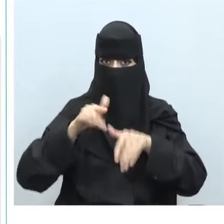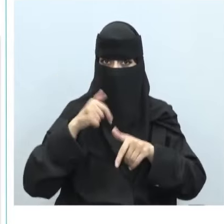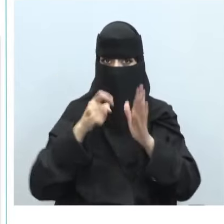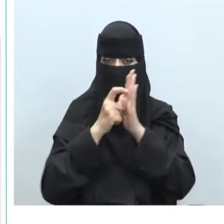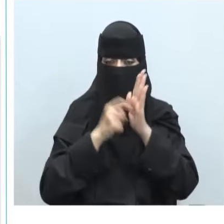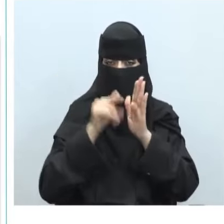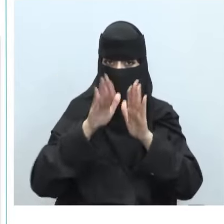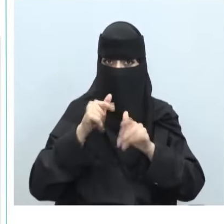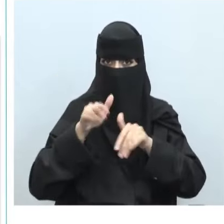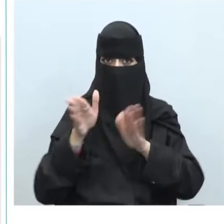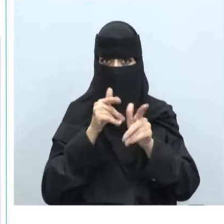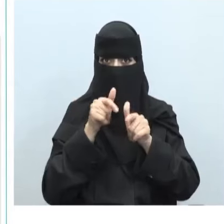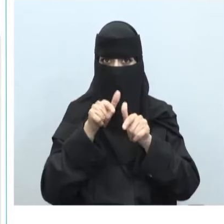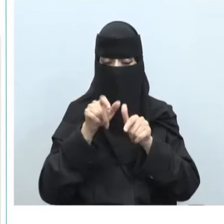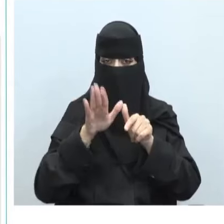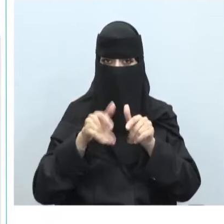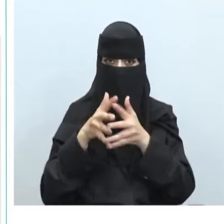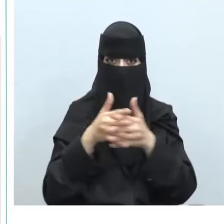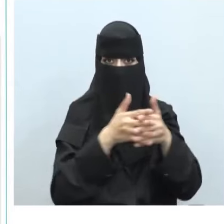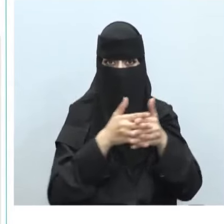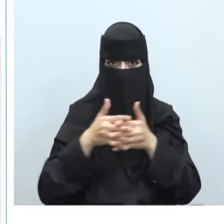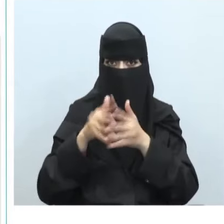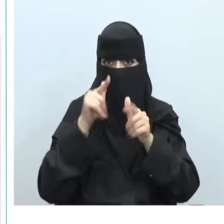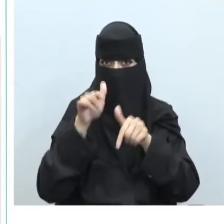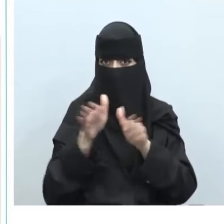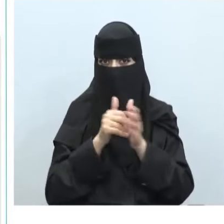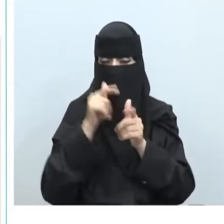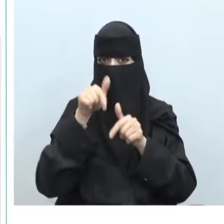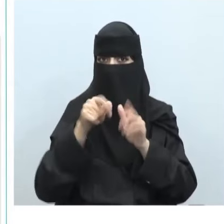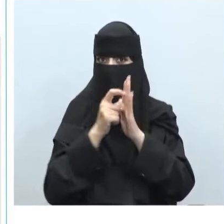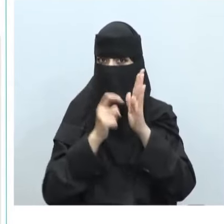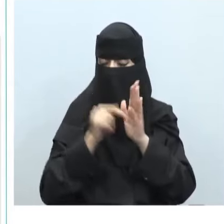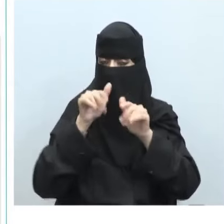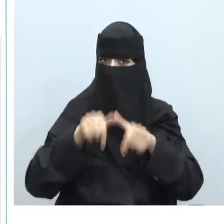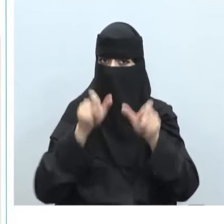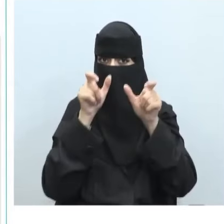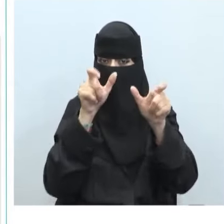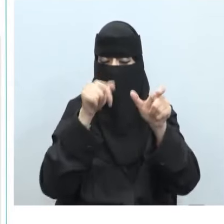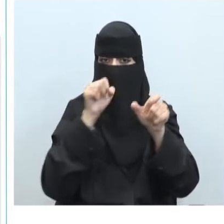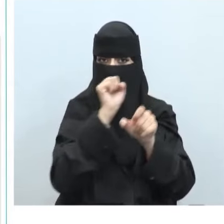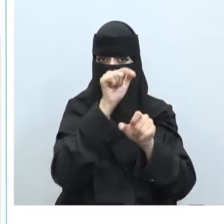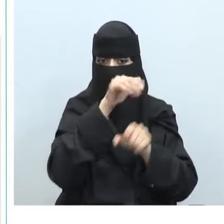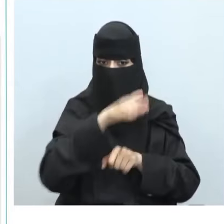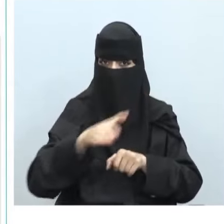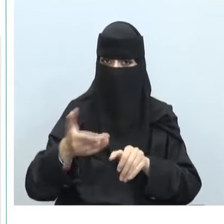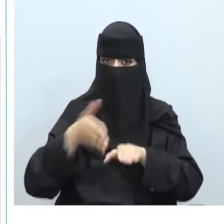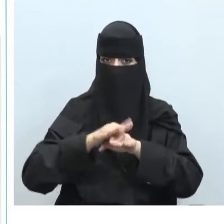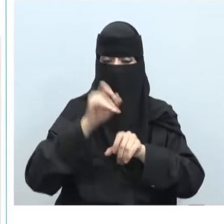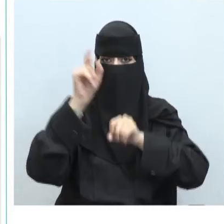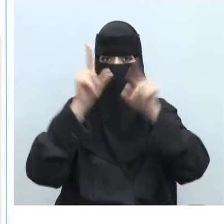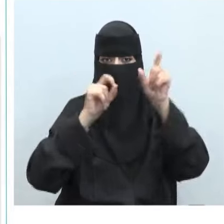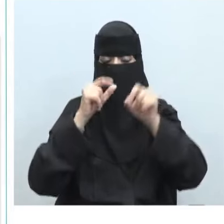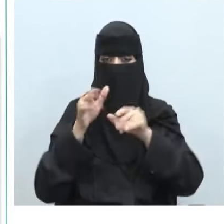القوانين الموجودة في الولايات المتحدة الأمريكية قانون حماية خصوصية الأطفال على الإنترنت